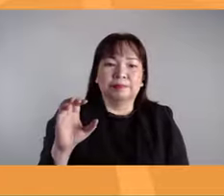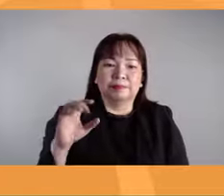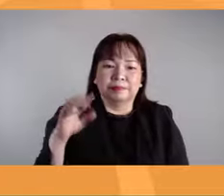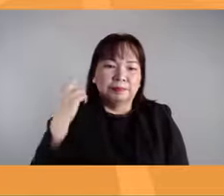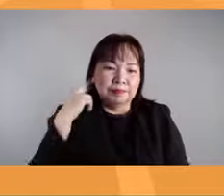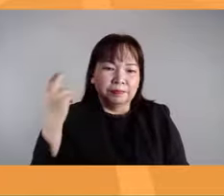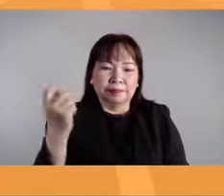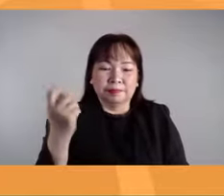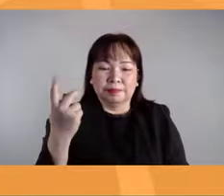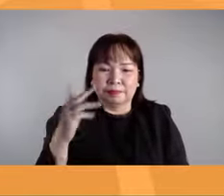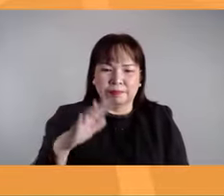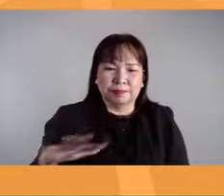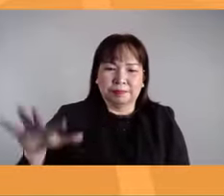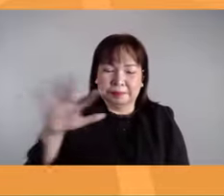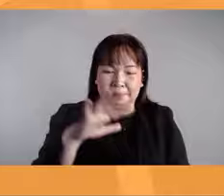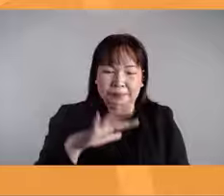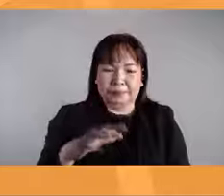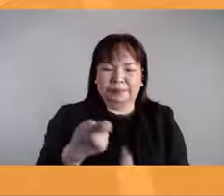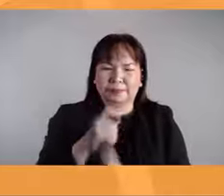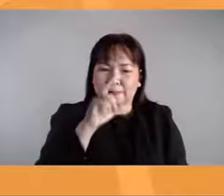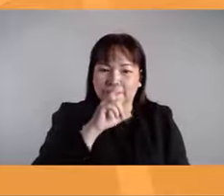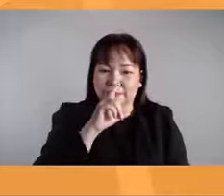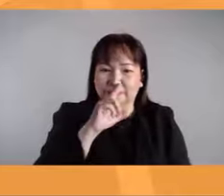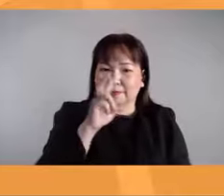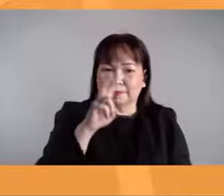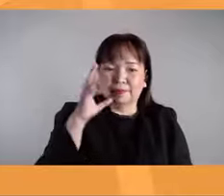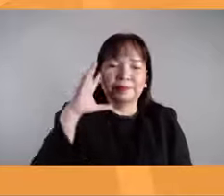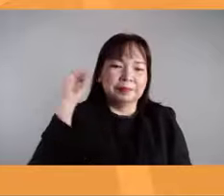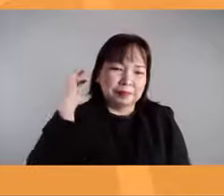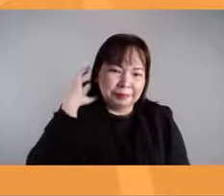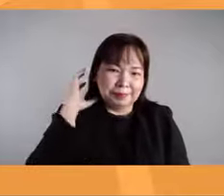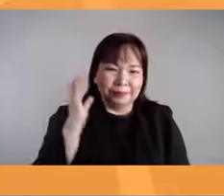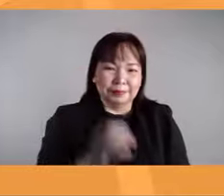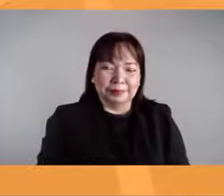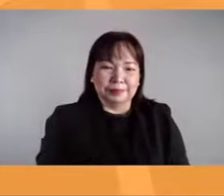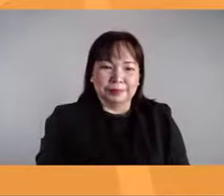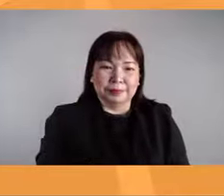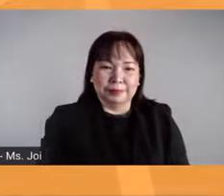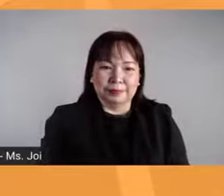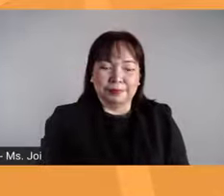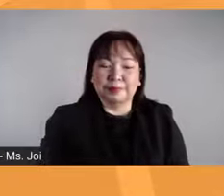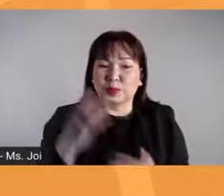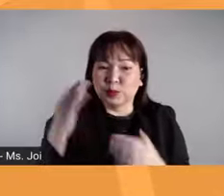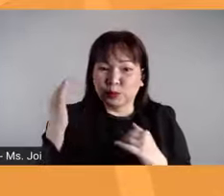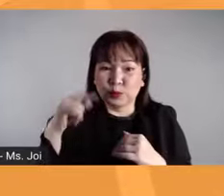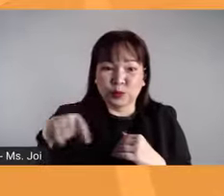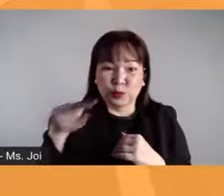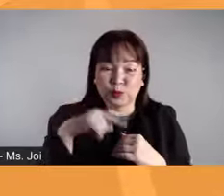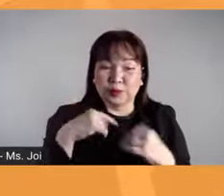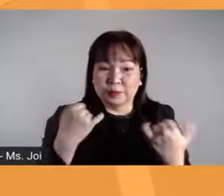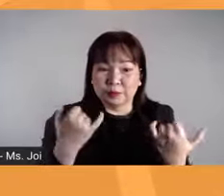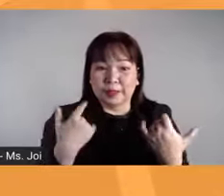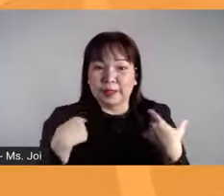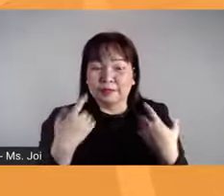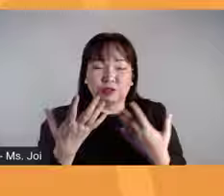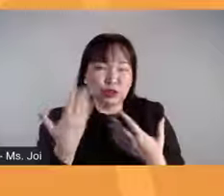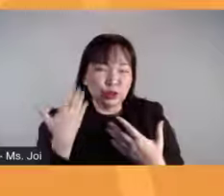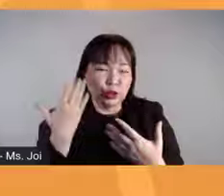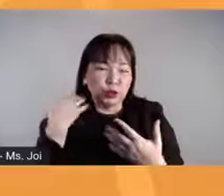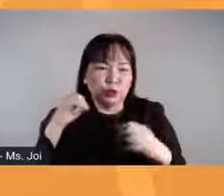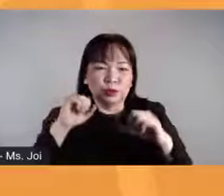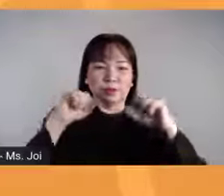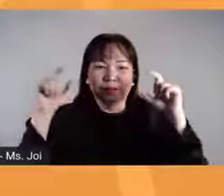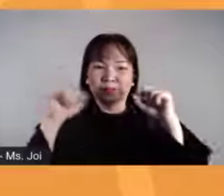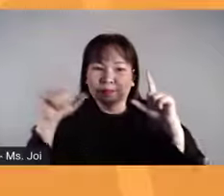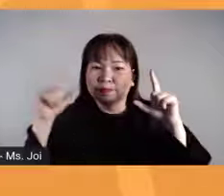Radio TV Nationwide mula Luzon, Visayas at Mindanao. Sana po dahil sa ating mga nakaraang episodes, mga